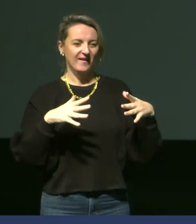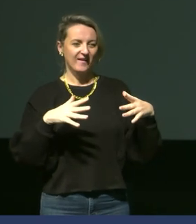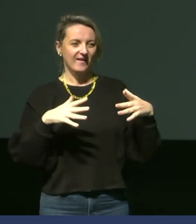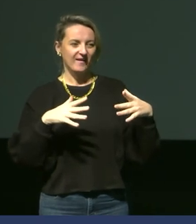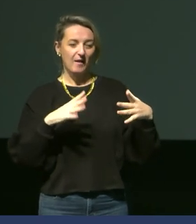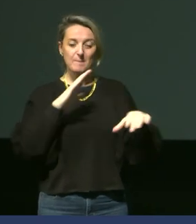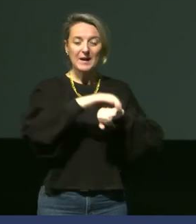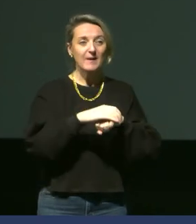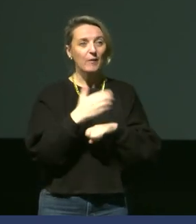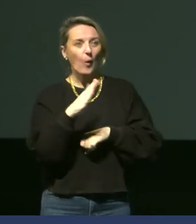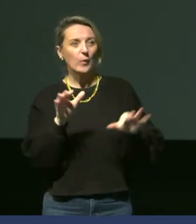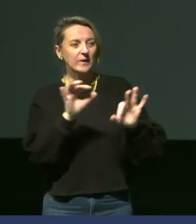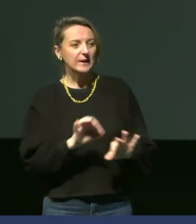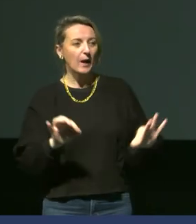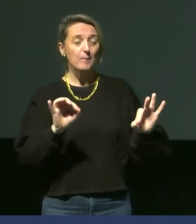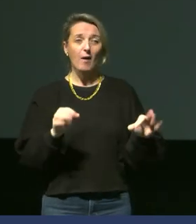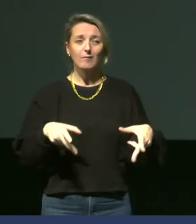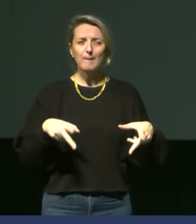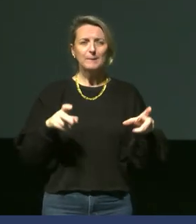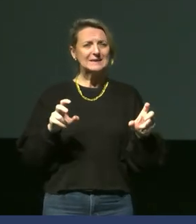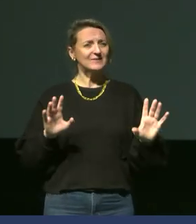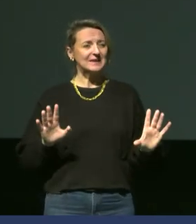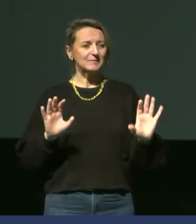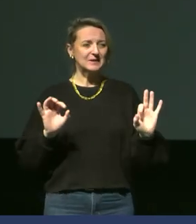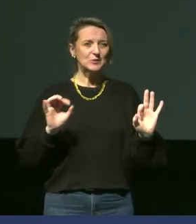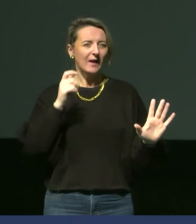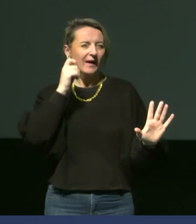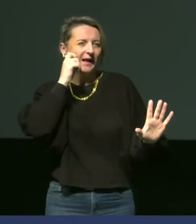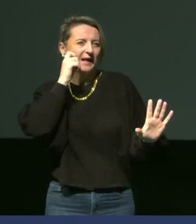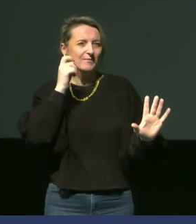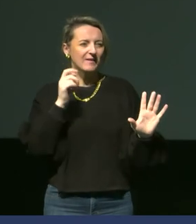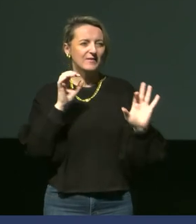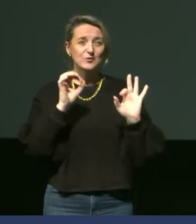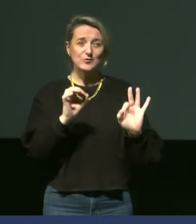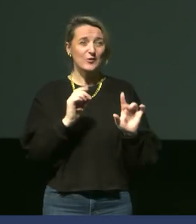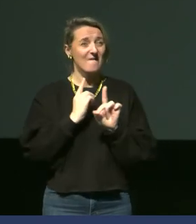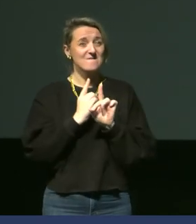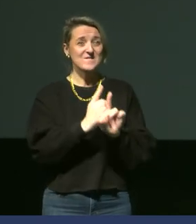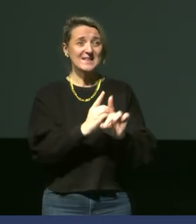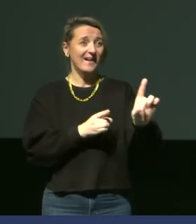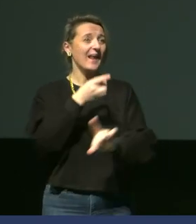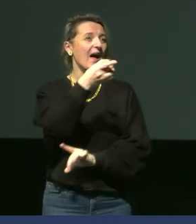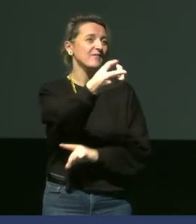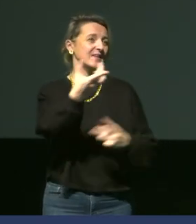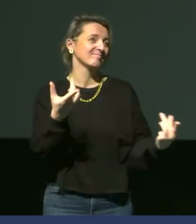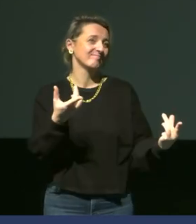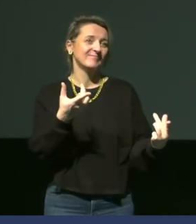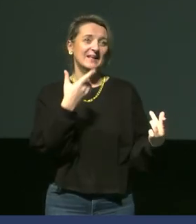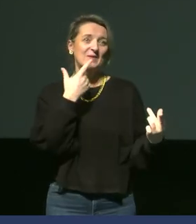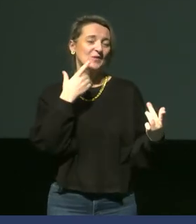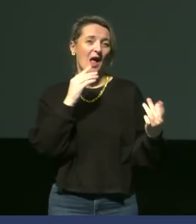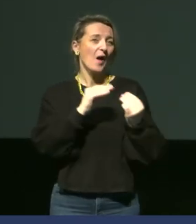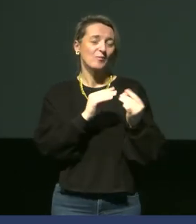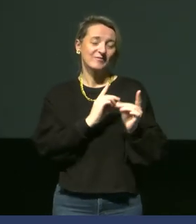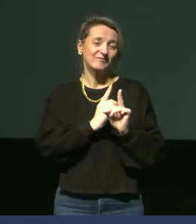vraiment pacifiques et puis c'est des espèces c'est l'une des espèces qui s'apparient pour la vie toute leur vie ils